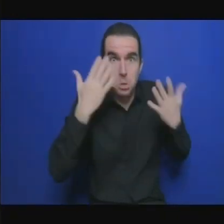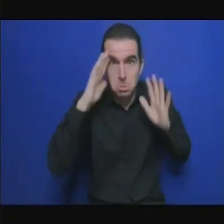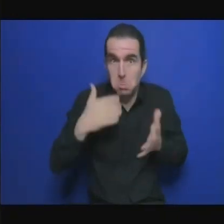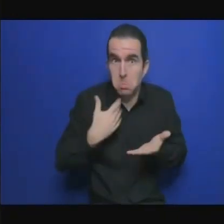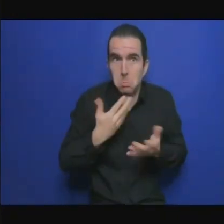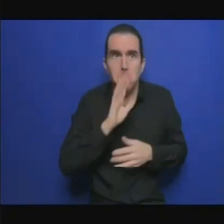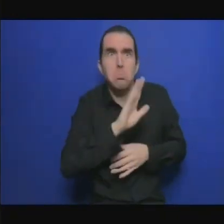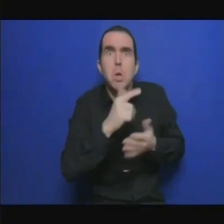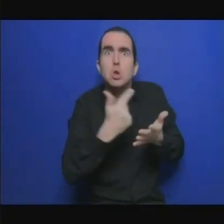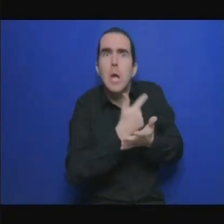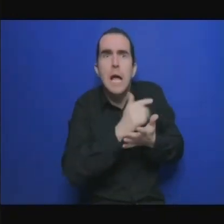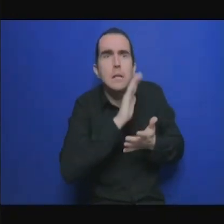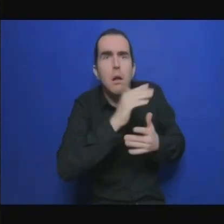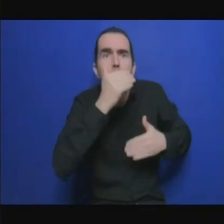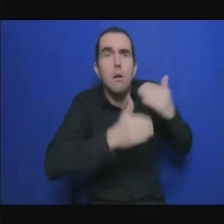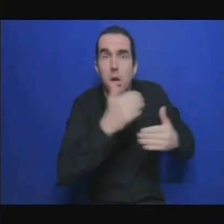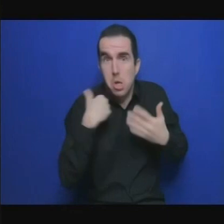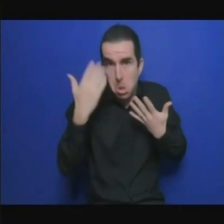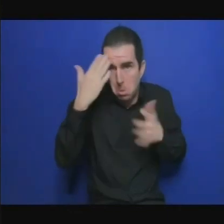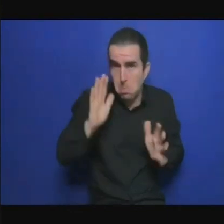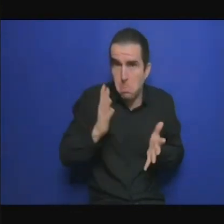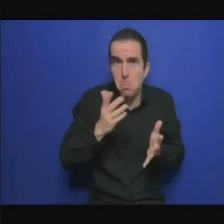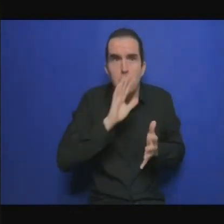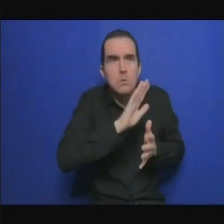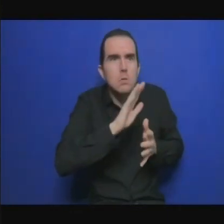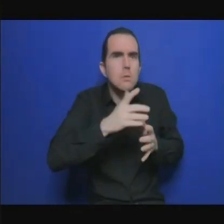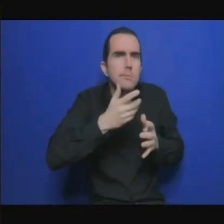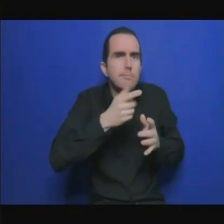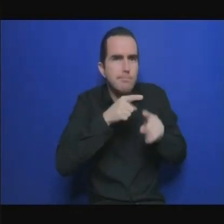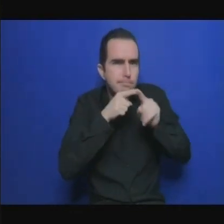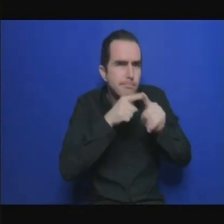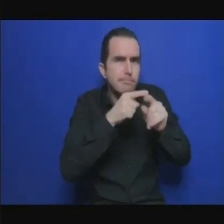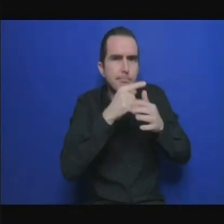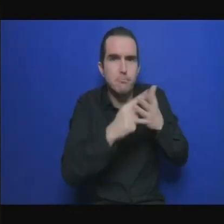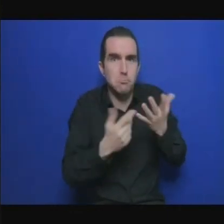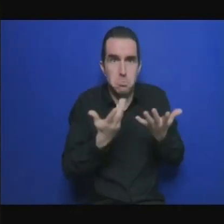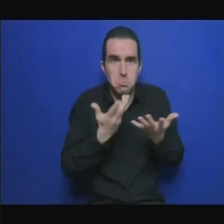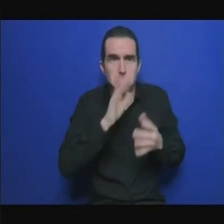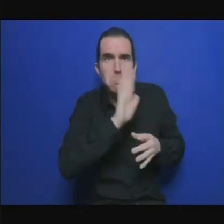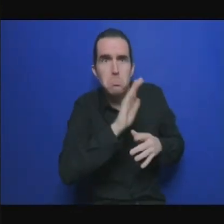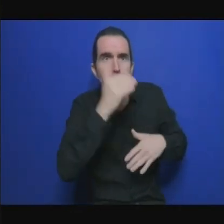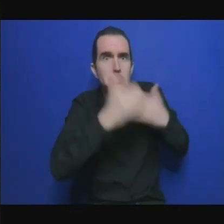un autre pays va s'engager pour réaliser je ne sais pas 3%